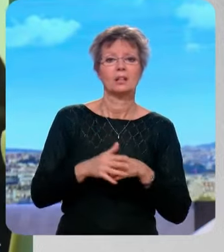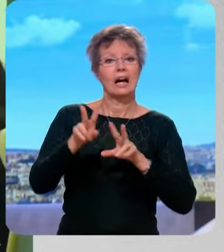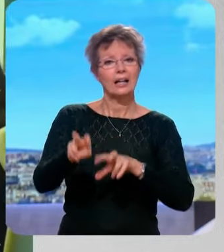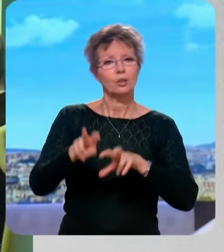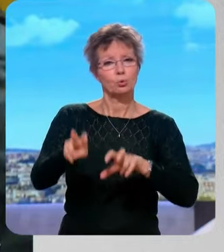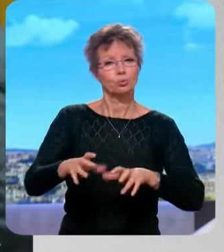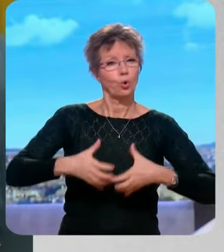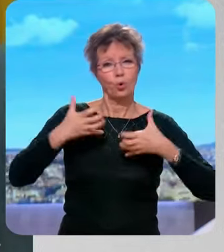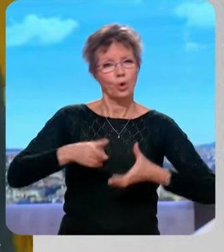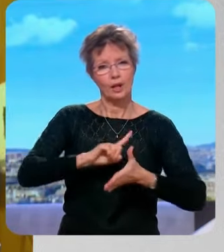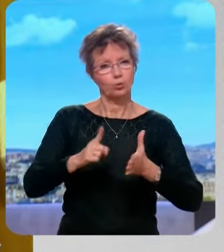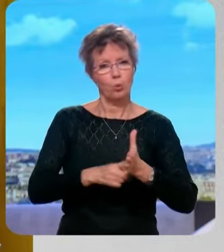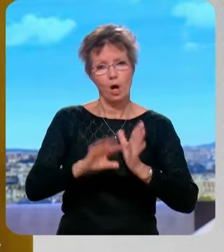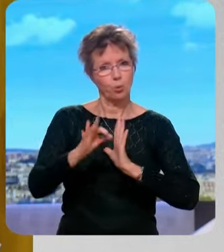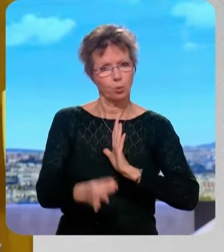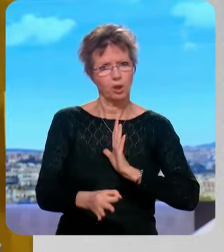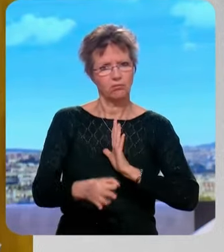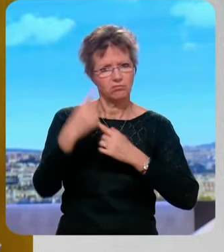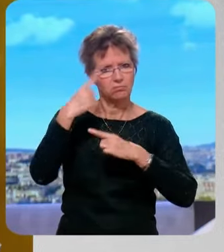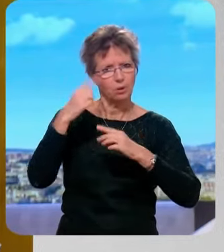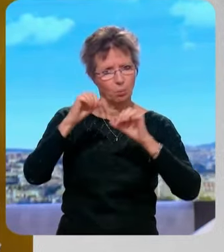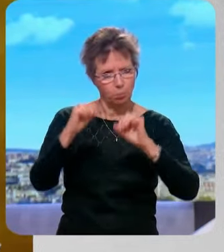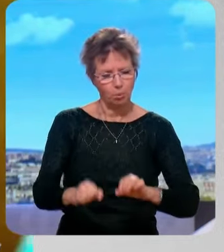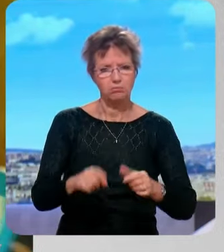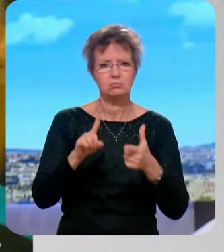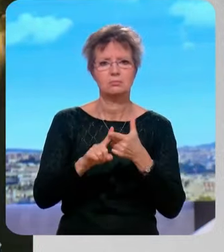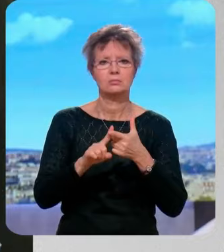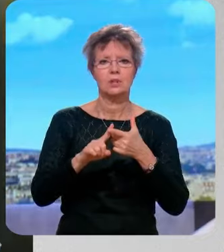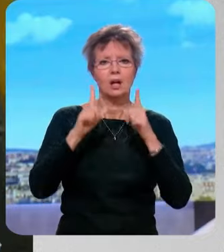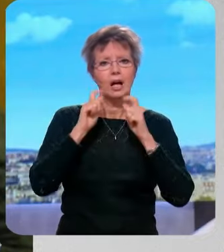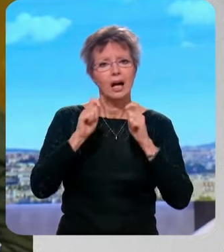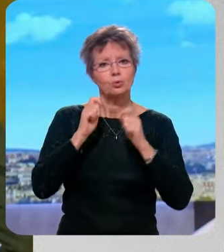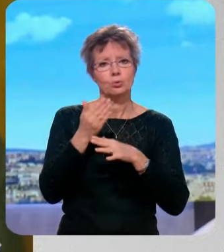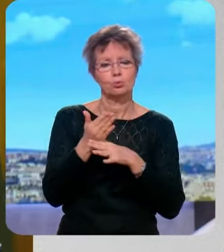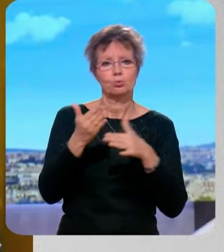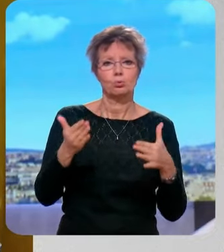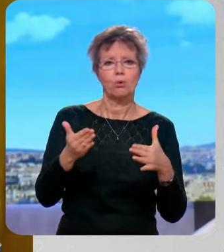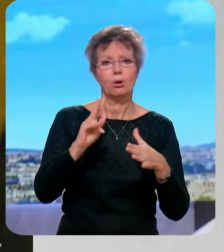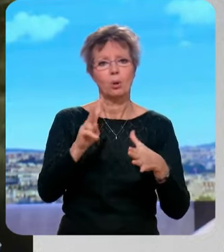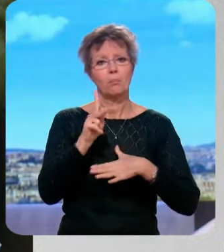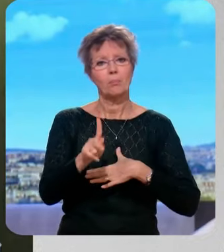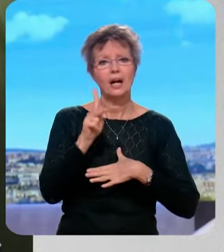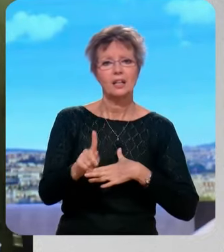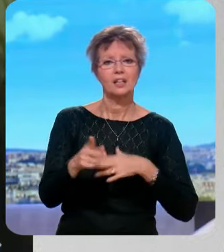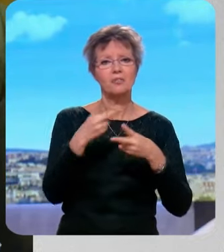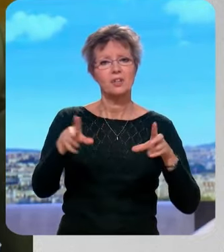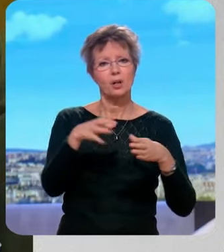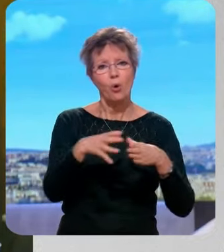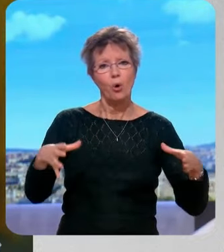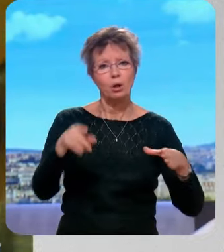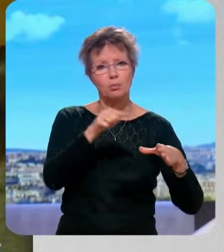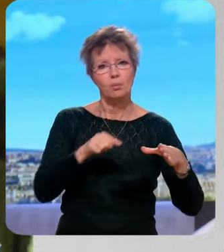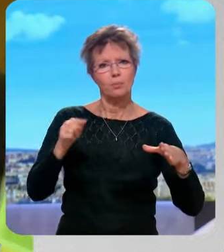exprimer ce qu'ils avaient été exprimés, de leur colère et de leurs revendications. Deuxième élément, qu ne pouvait pas rentrer dans une logique qui consisterait à bloquer Paris ou les grandes métropoles